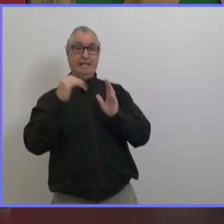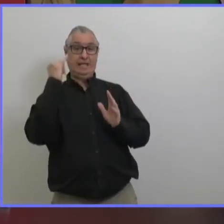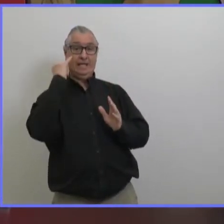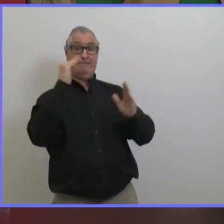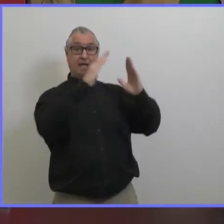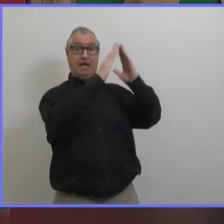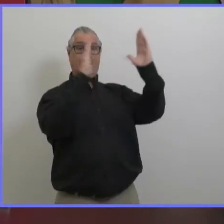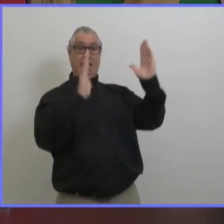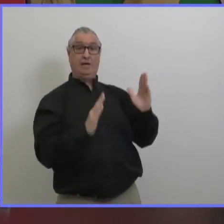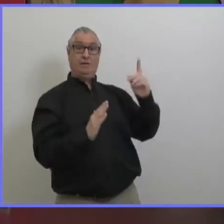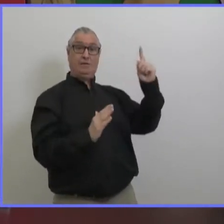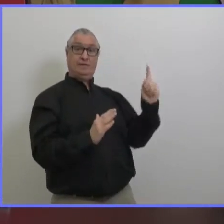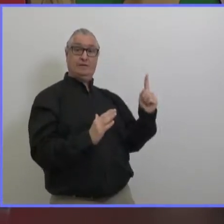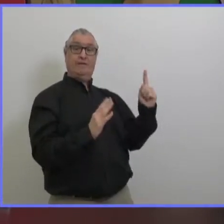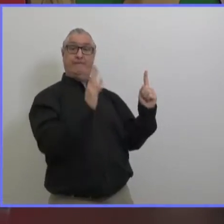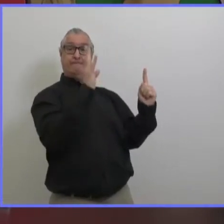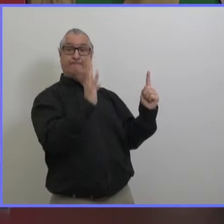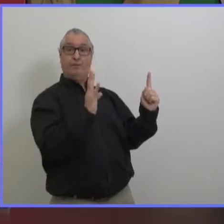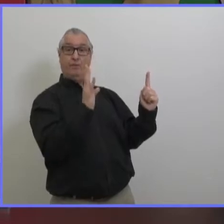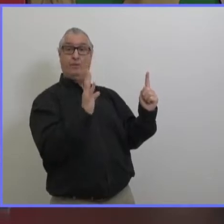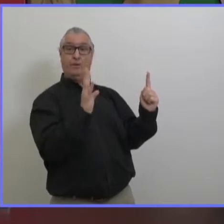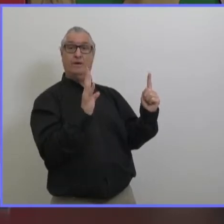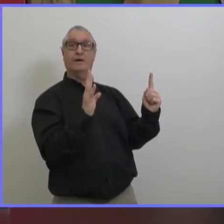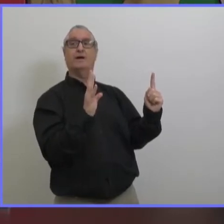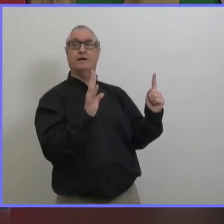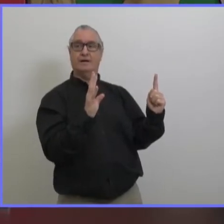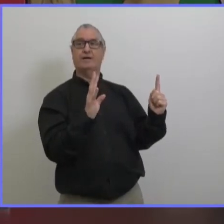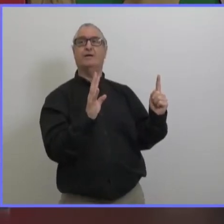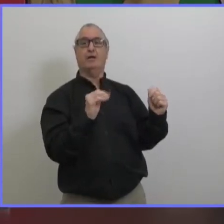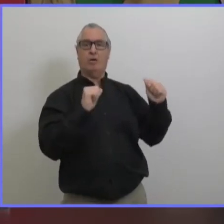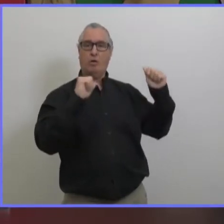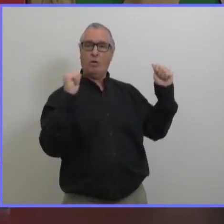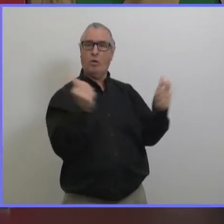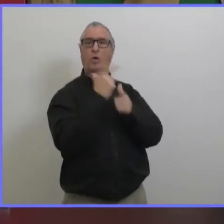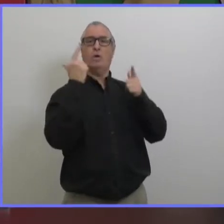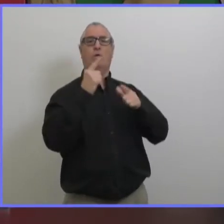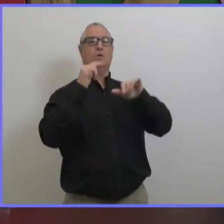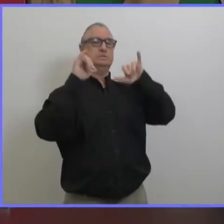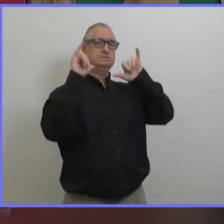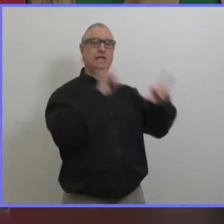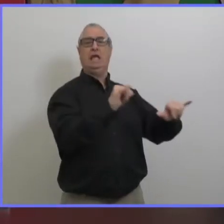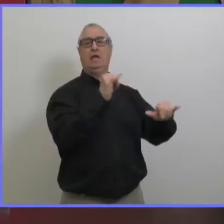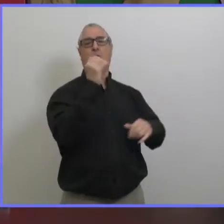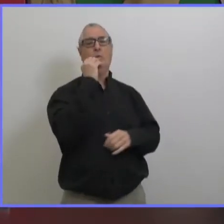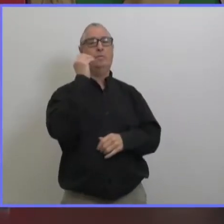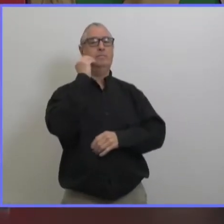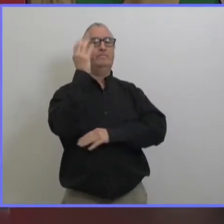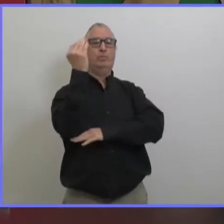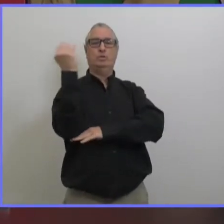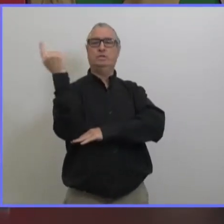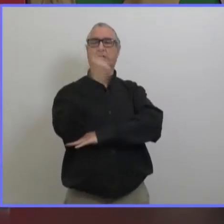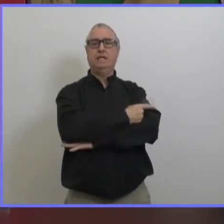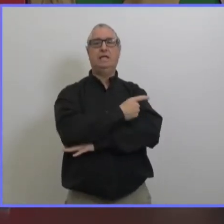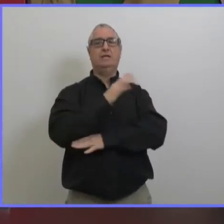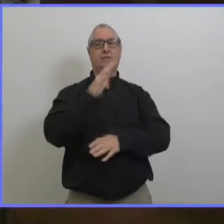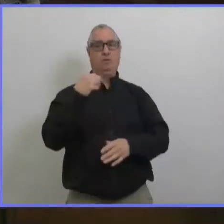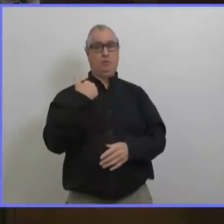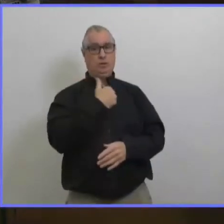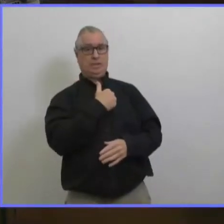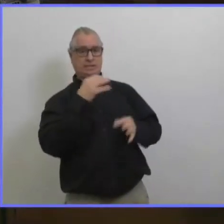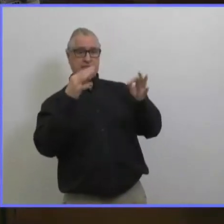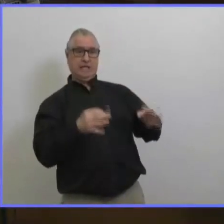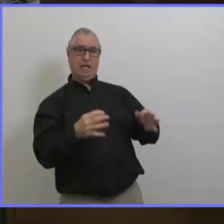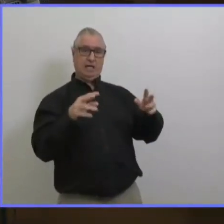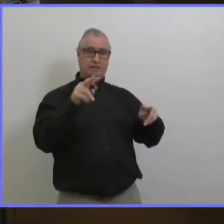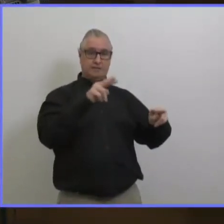'autres et bien toutes ces personnes dans la maison quel que soit leur état de santé et quelle que soit la manière dont ils s'auto isole ces personnes seront